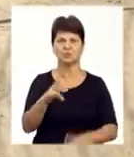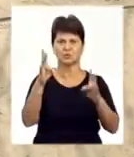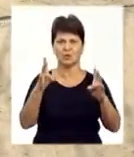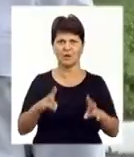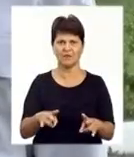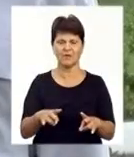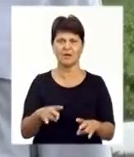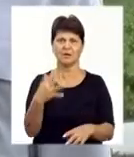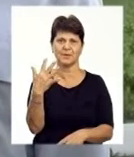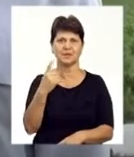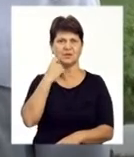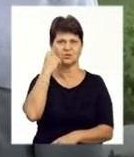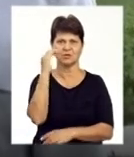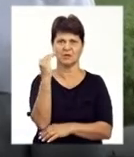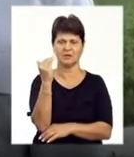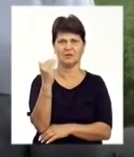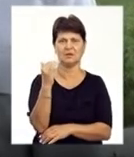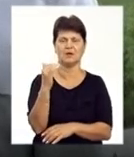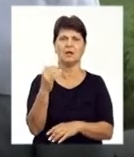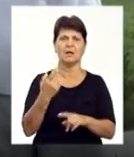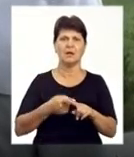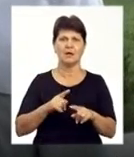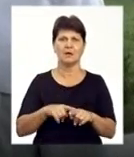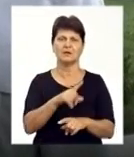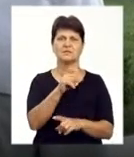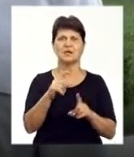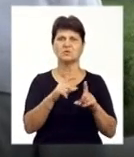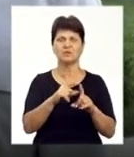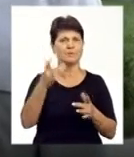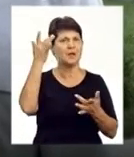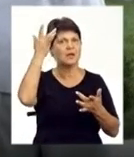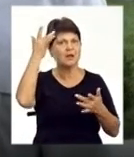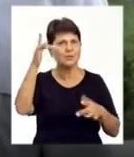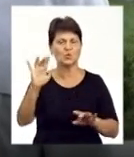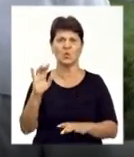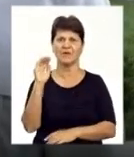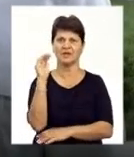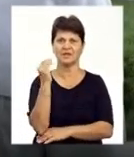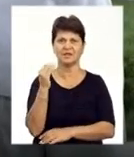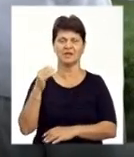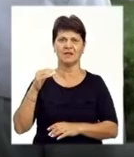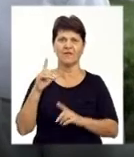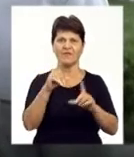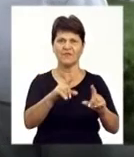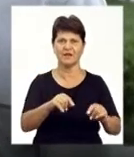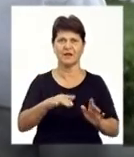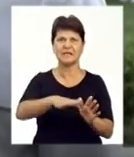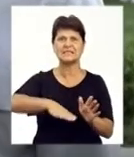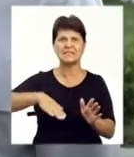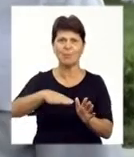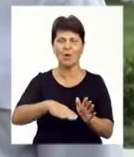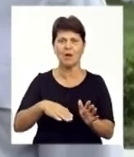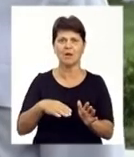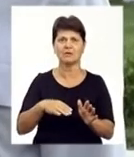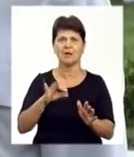дитина. За попередньою інформацією слідства, п'ятирічна дитина раптово виїхала самокатом на проїжджу частину з